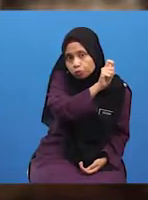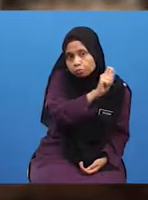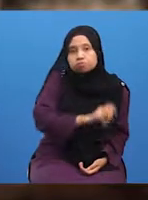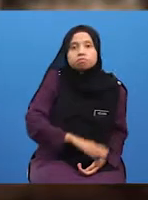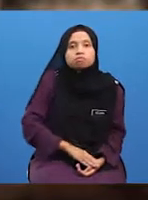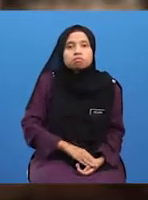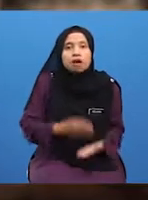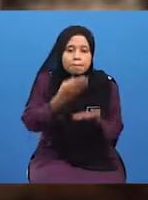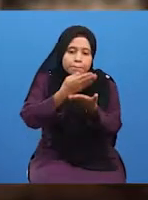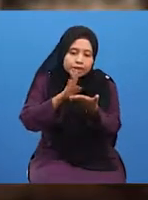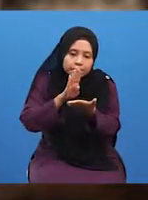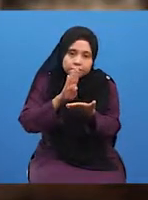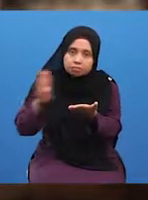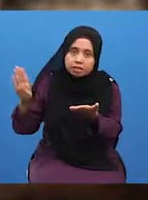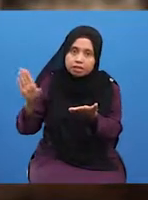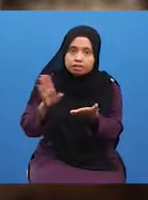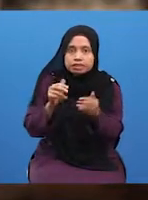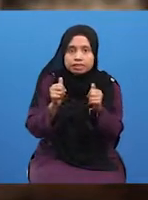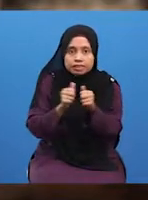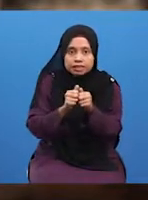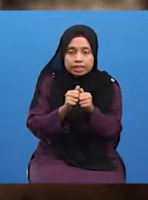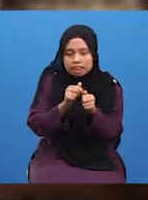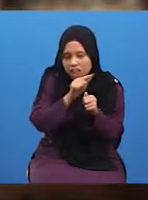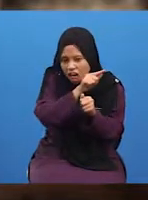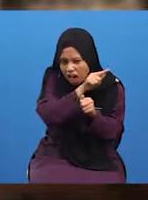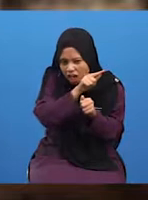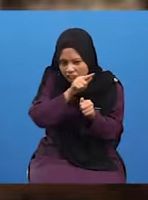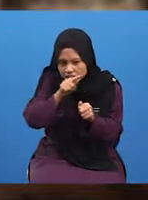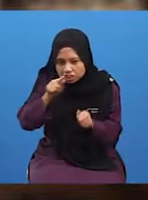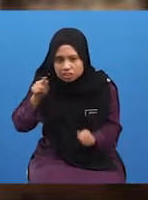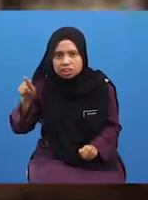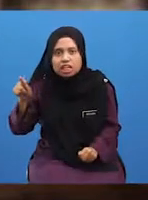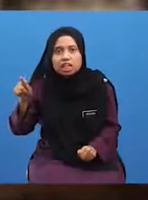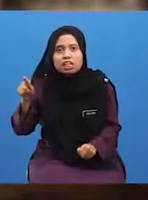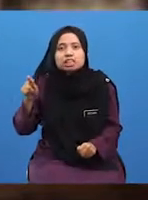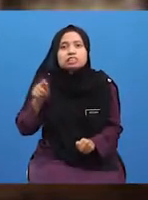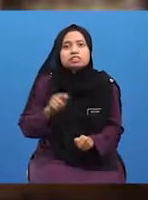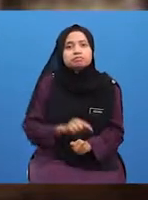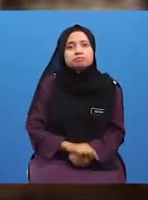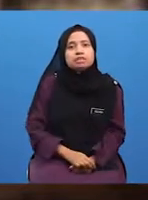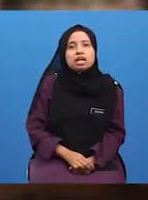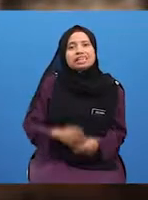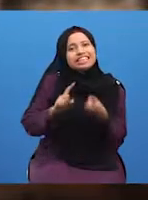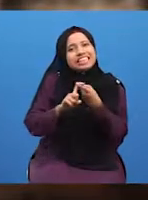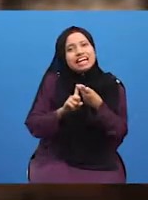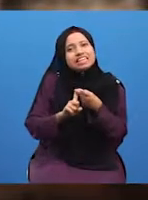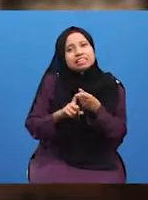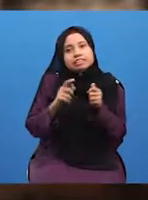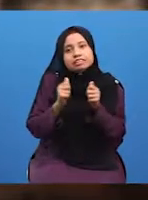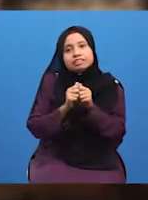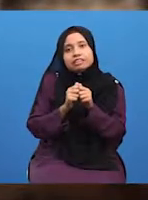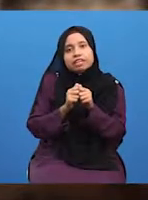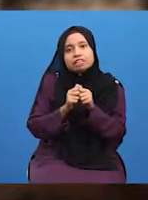Bahagian barat dengan garisan lintang tinggi dikaitkan